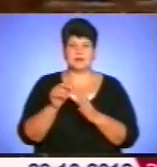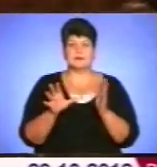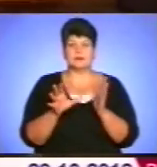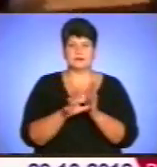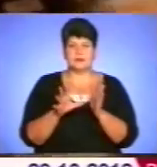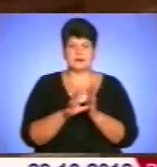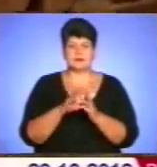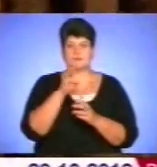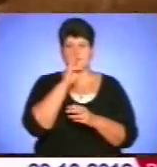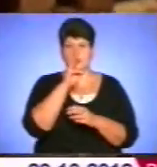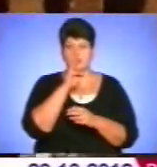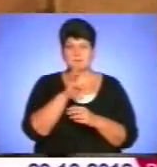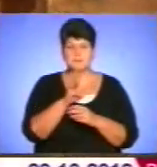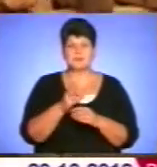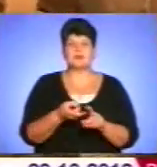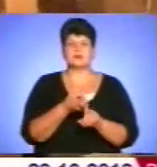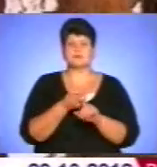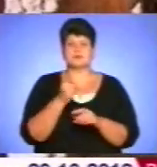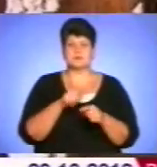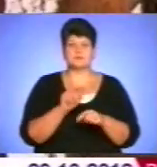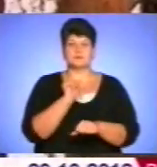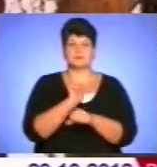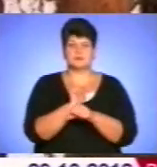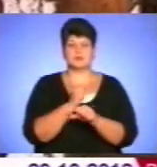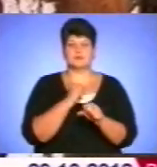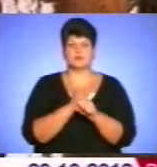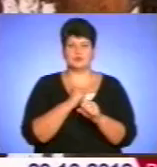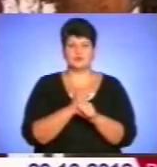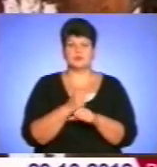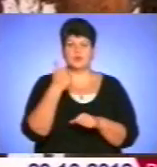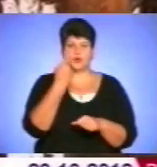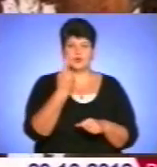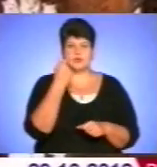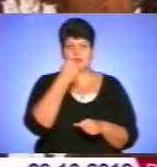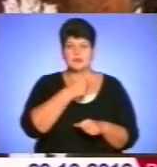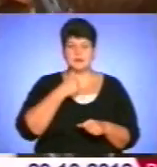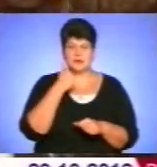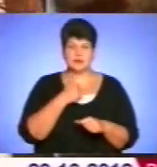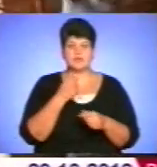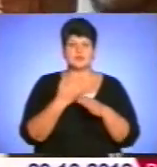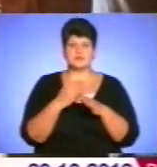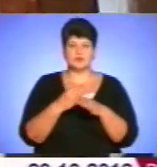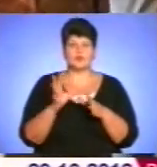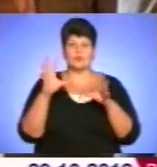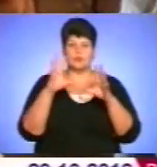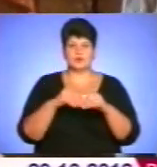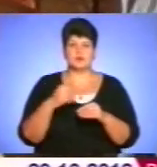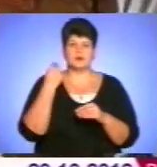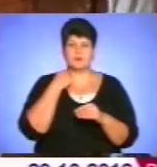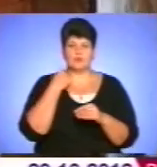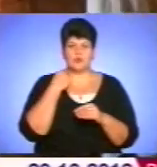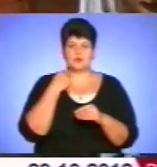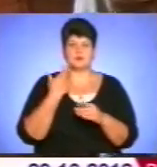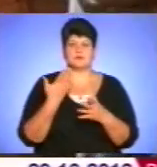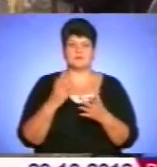та заробітної плати, наслідок чого припинив виробництво на рік. Частково погасити борги і знову відновити роботу вдалося лише